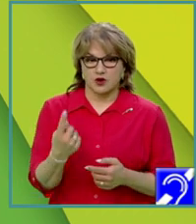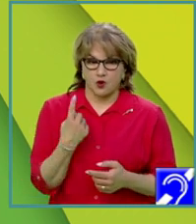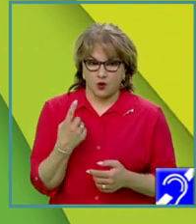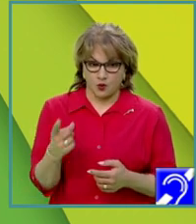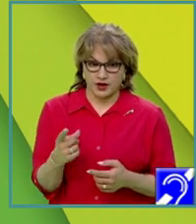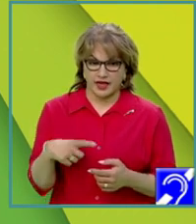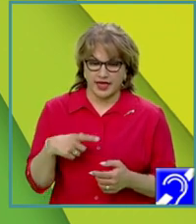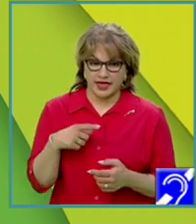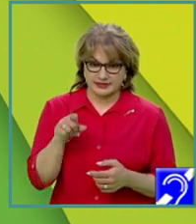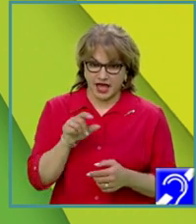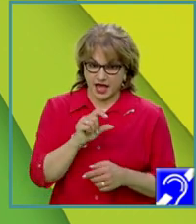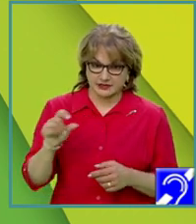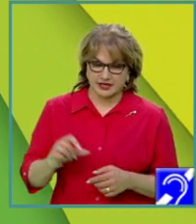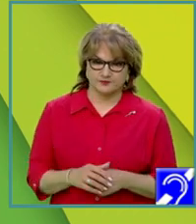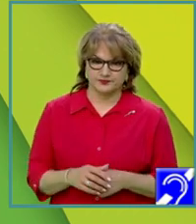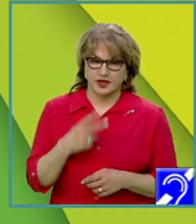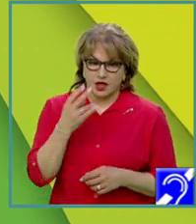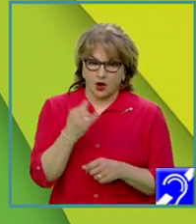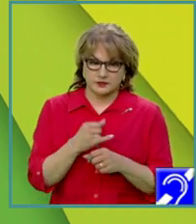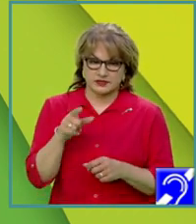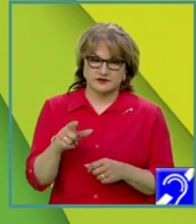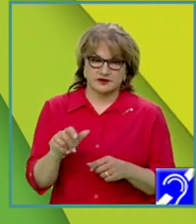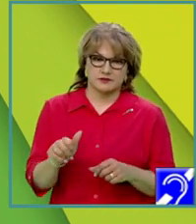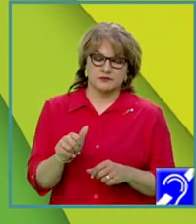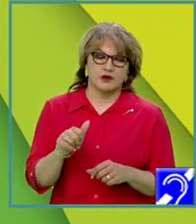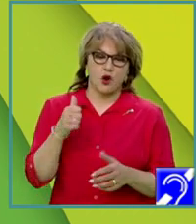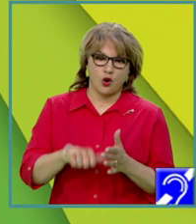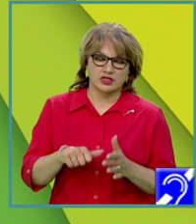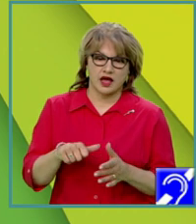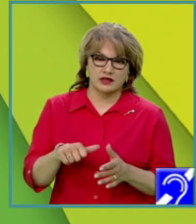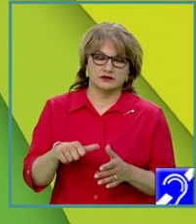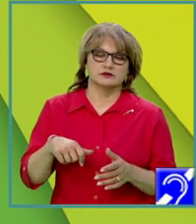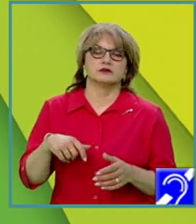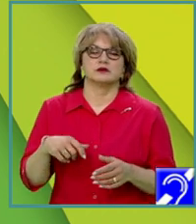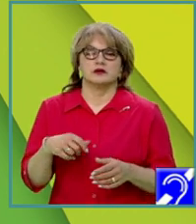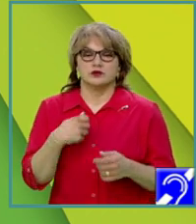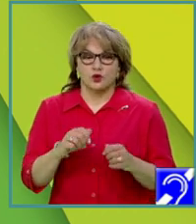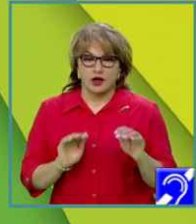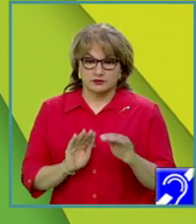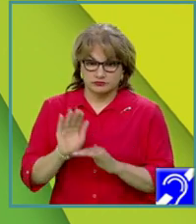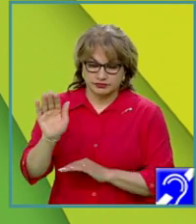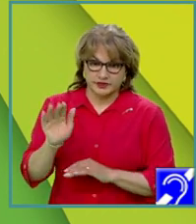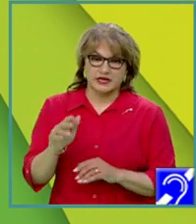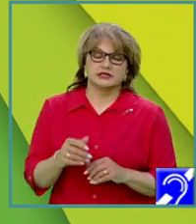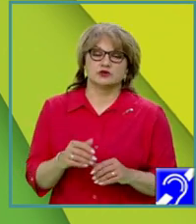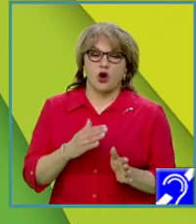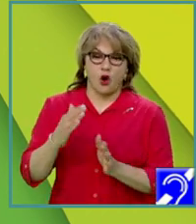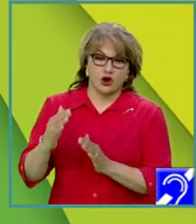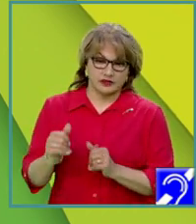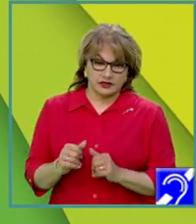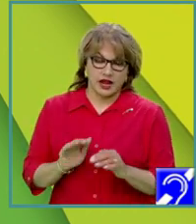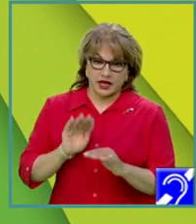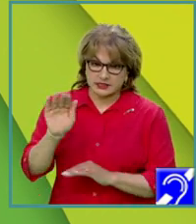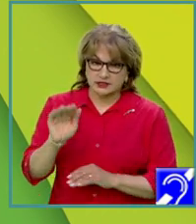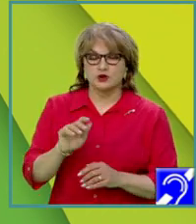dintre ele este aceasta. Observăm că odată toate valorile sunt într-o ordine crescătoare și în același timp se